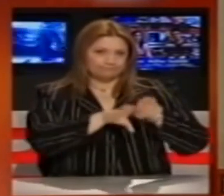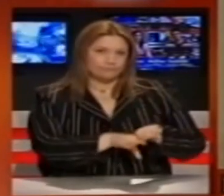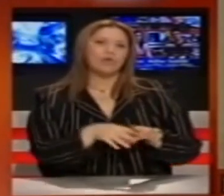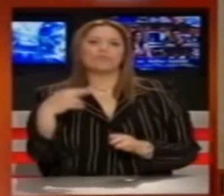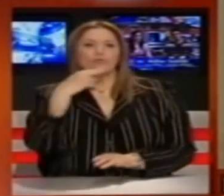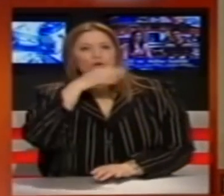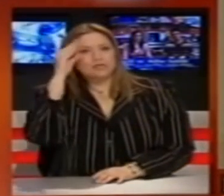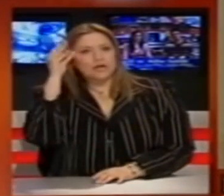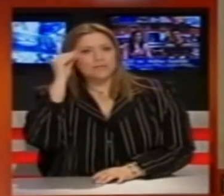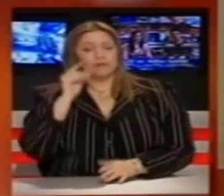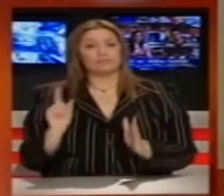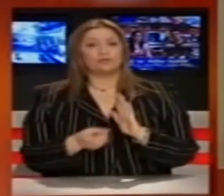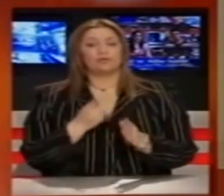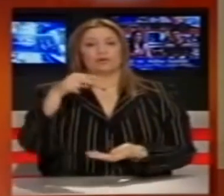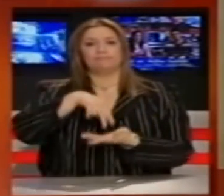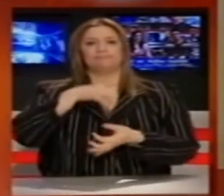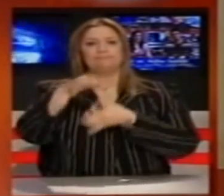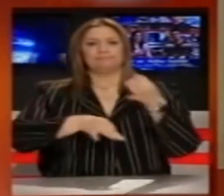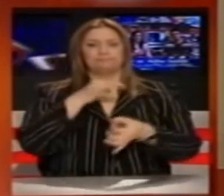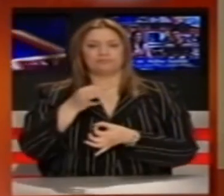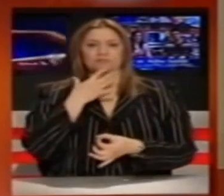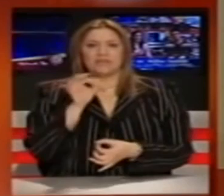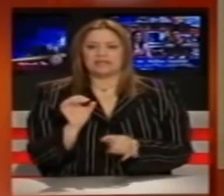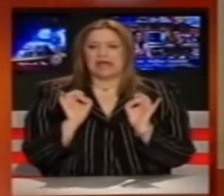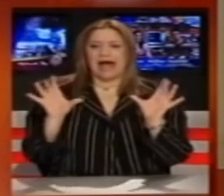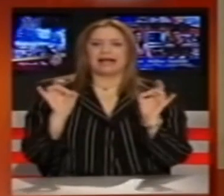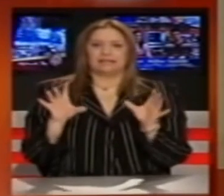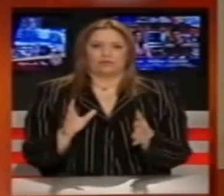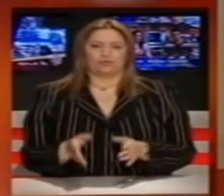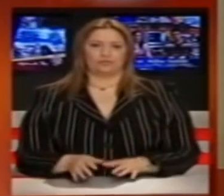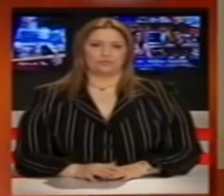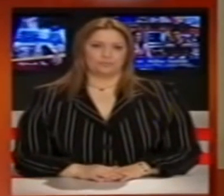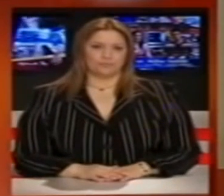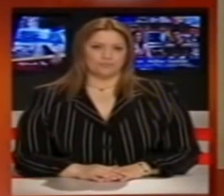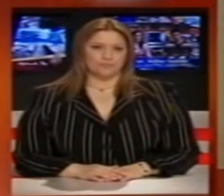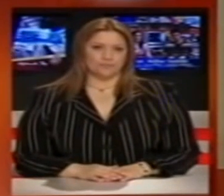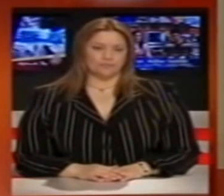σιωπής και συγκάλυψης ο κύριος Καραμαλής εμφανίστηκε για να μιλήσει ως άσχετος τρίτος.